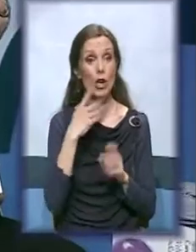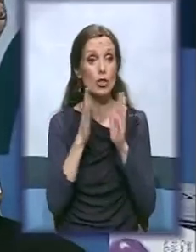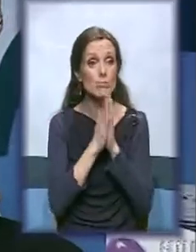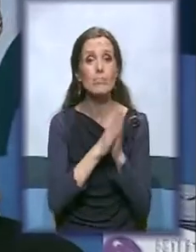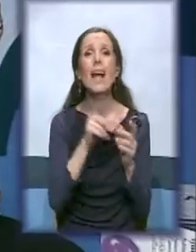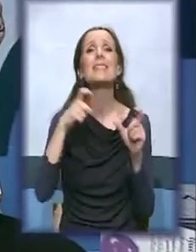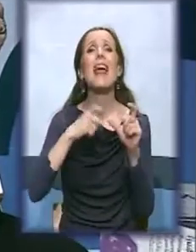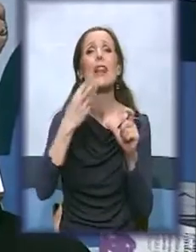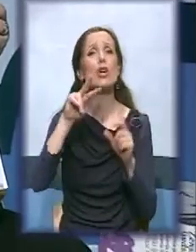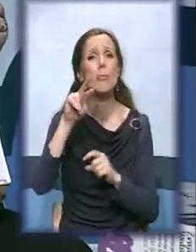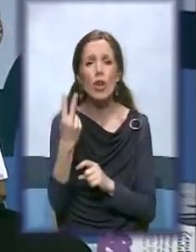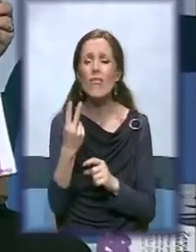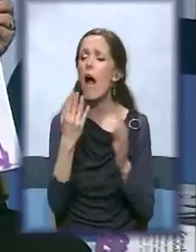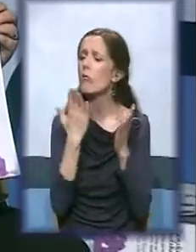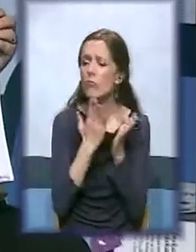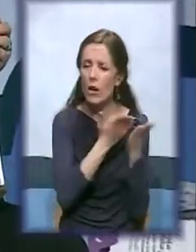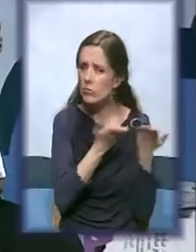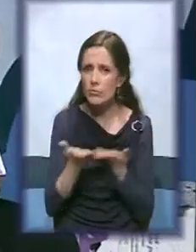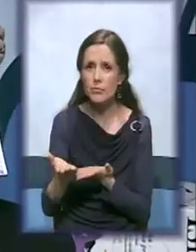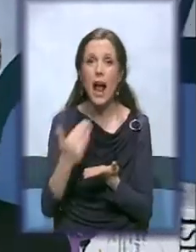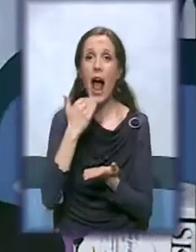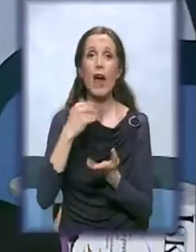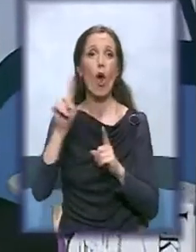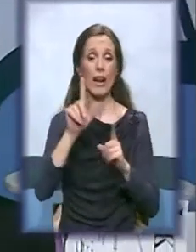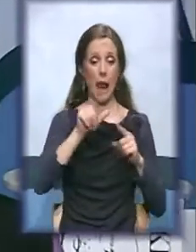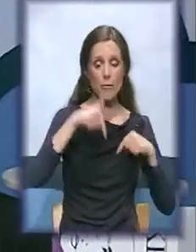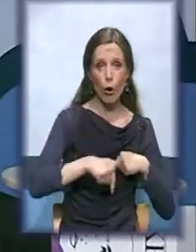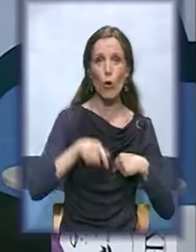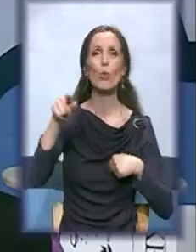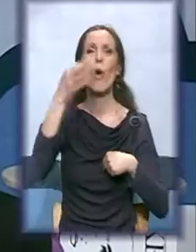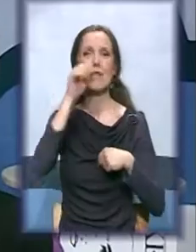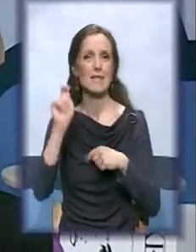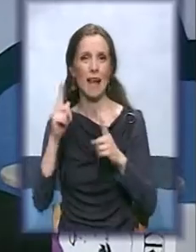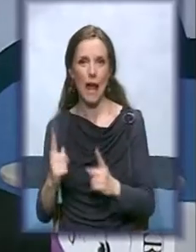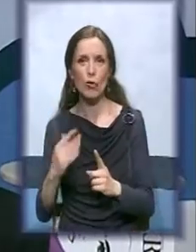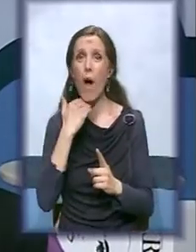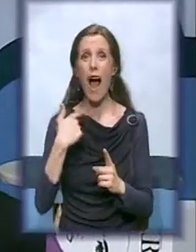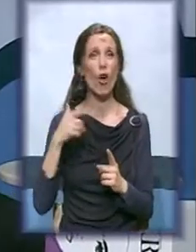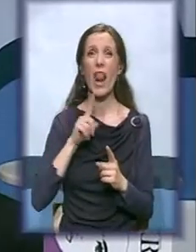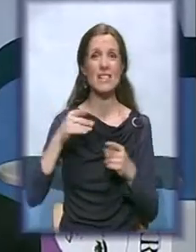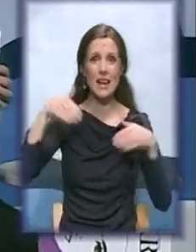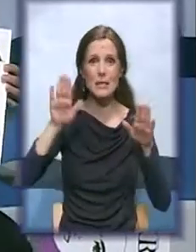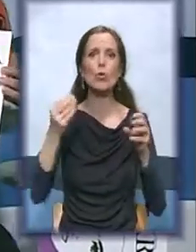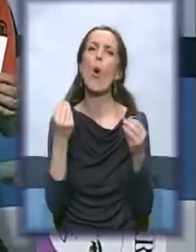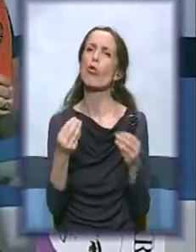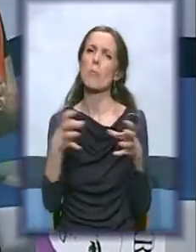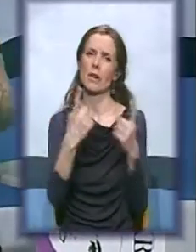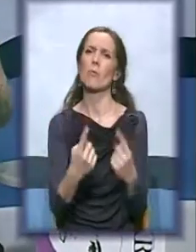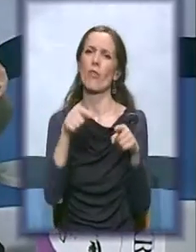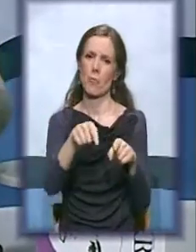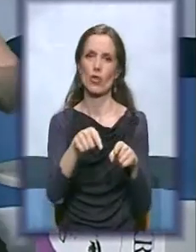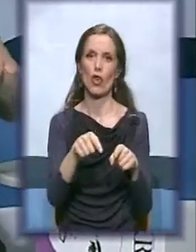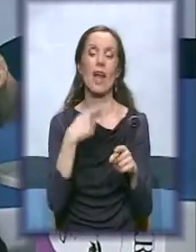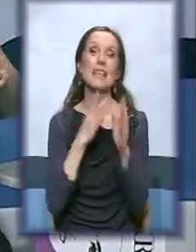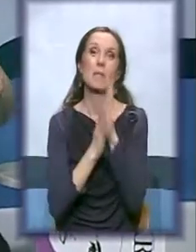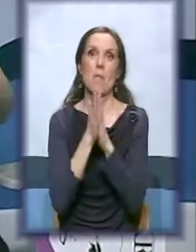kad god tu smo razboljamo. Ako nije jedno, druga je tu. Ako smo obje ovde, verujte, imamo dobre timove. Ja samo vam molim i ovo po prvi put radim